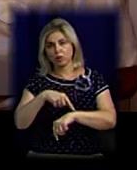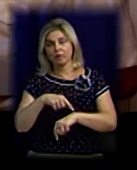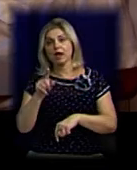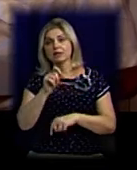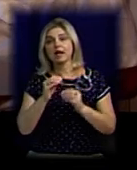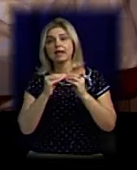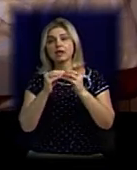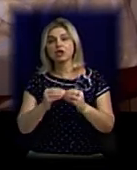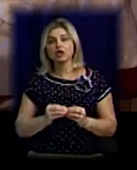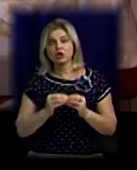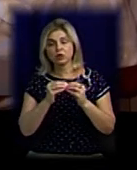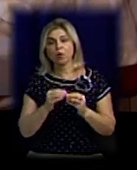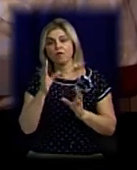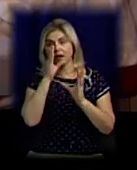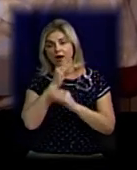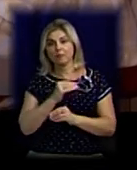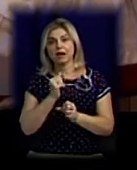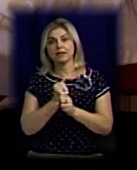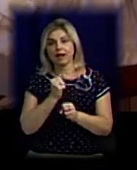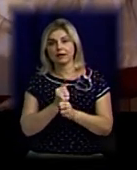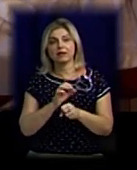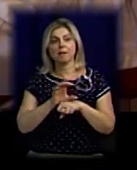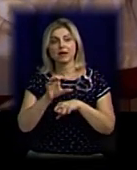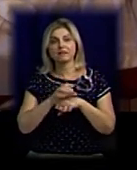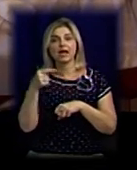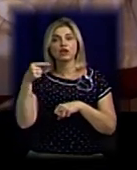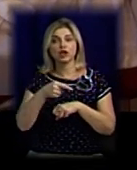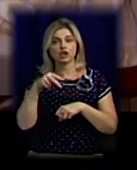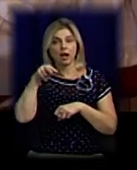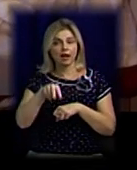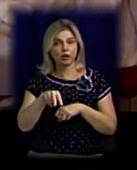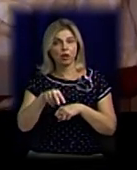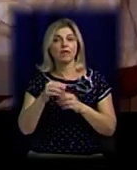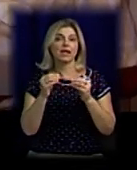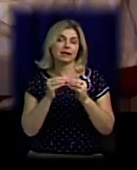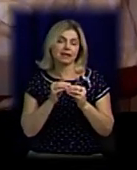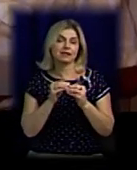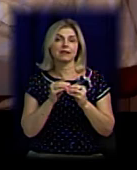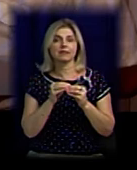10 часів ми отримаємо при производительності 1000 літров 10